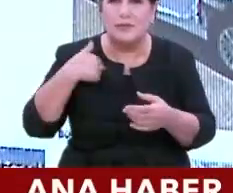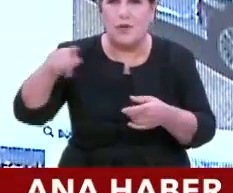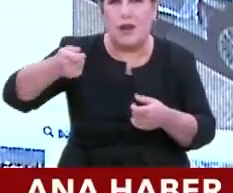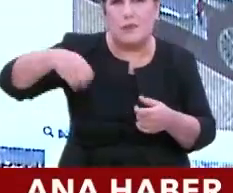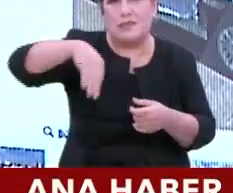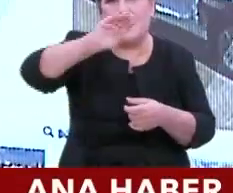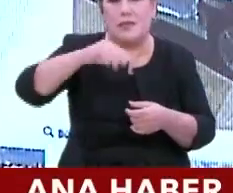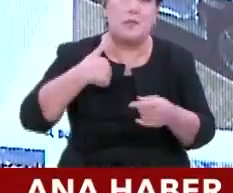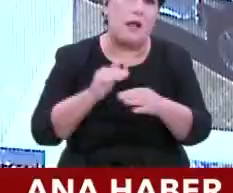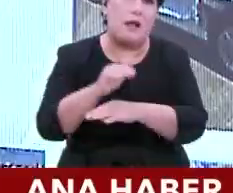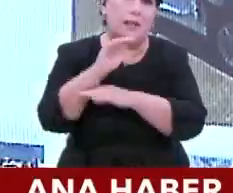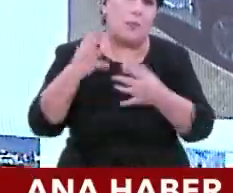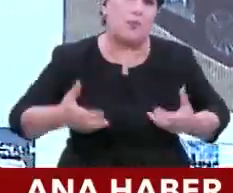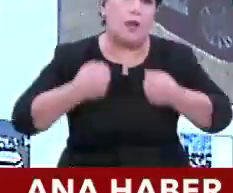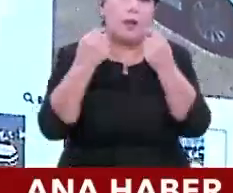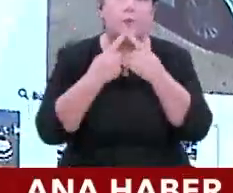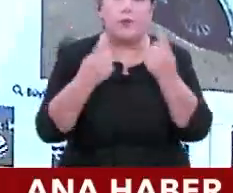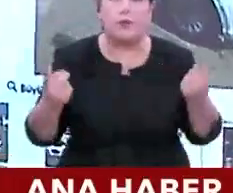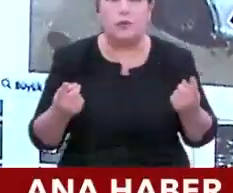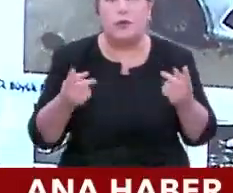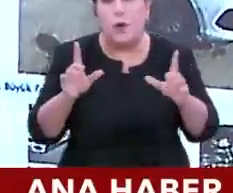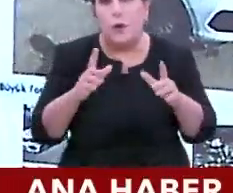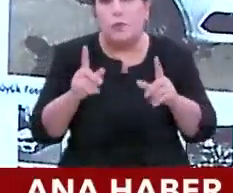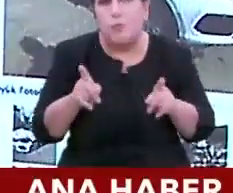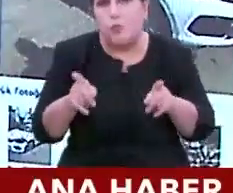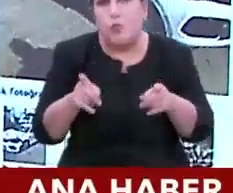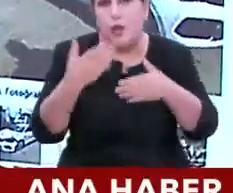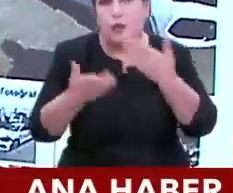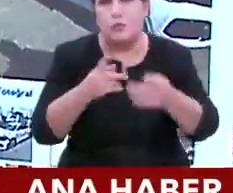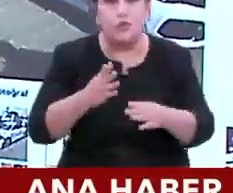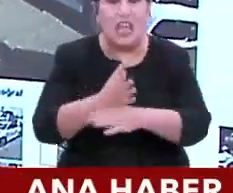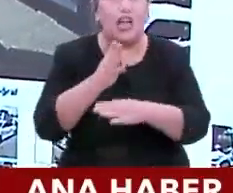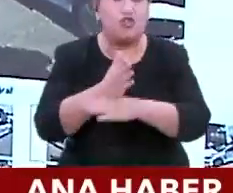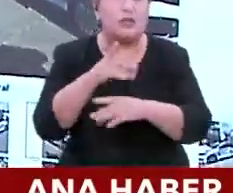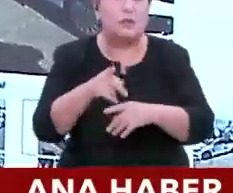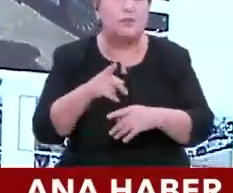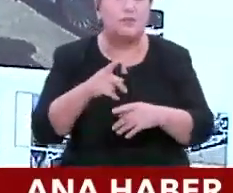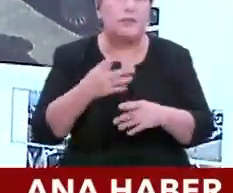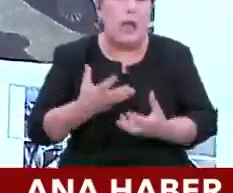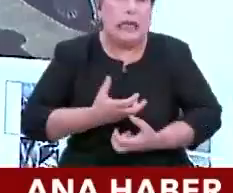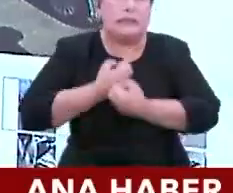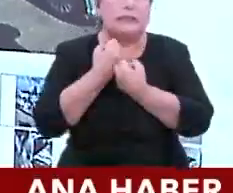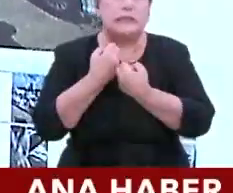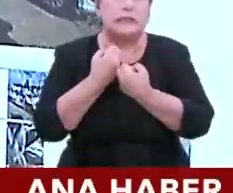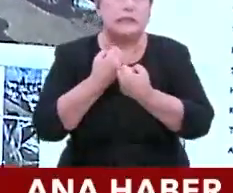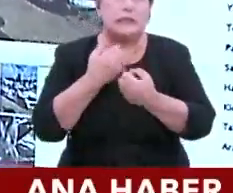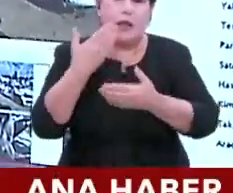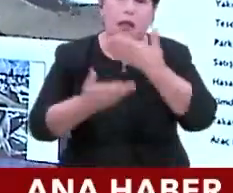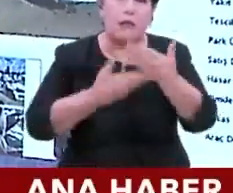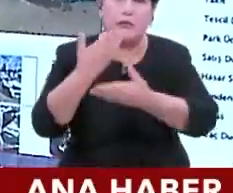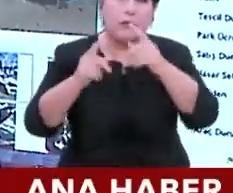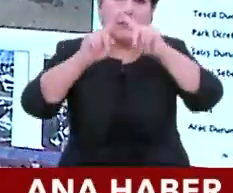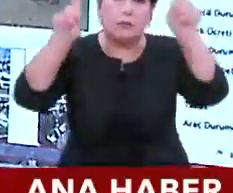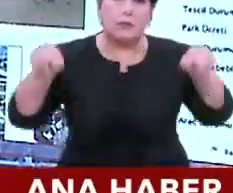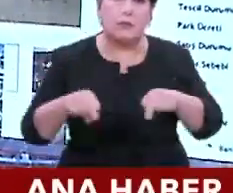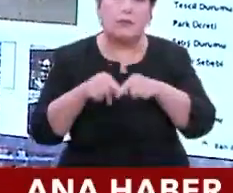biz de hayatımızı kurtaralım diyor. Olay budur. Bu gerçekten hazindir. Her şeyi anlatan bir tablodur